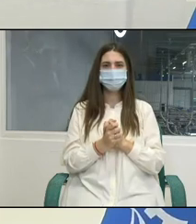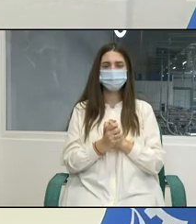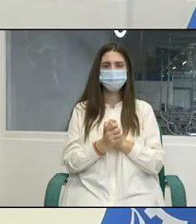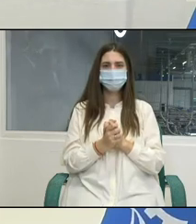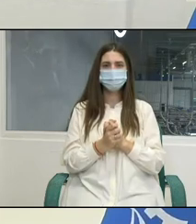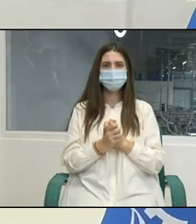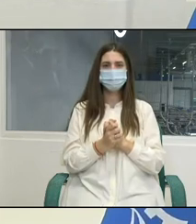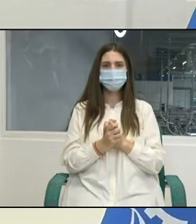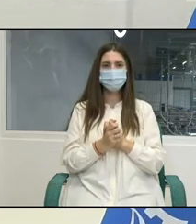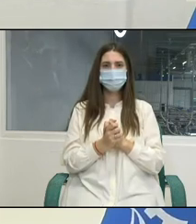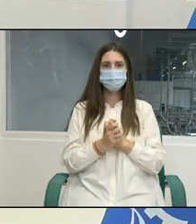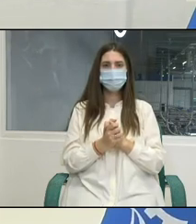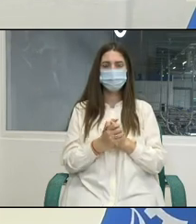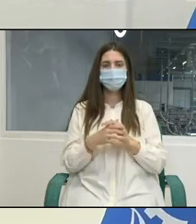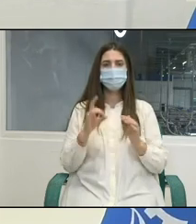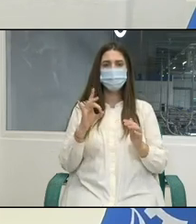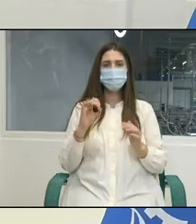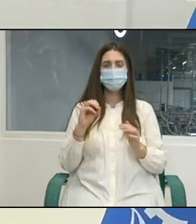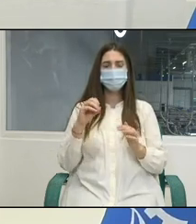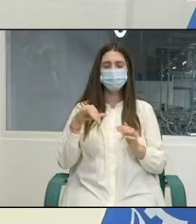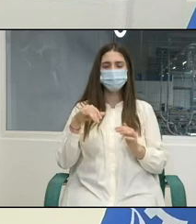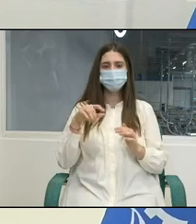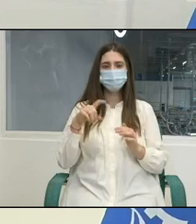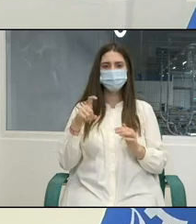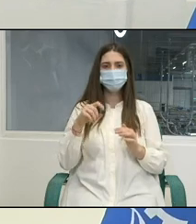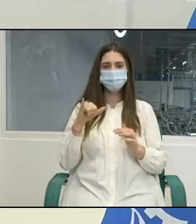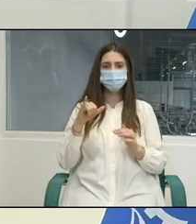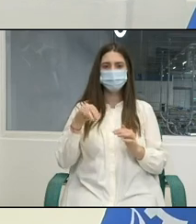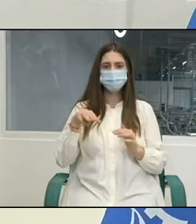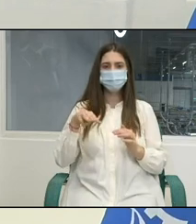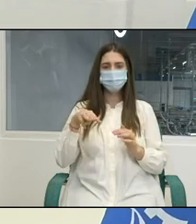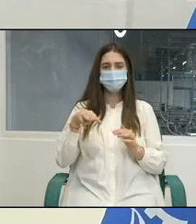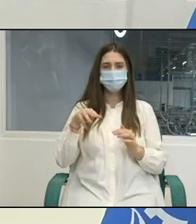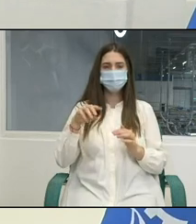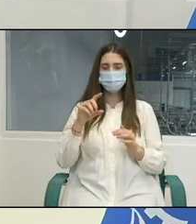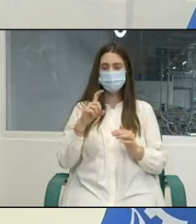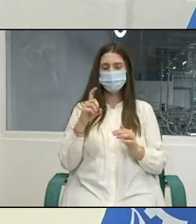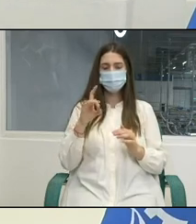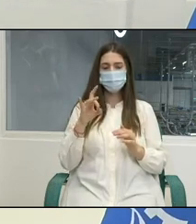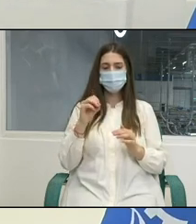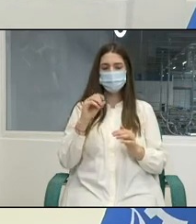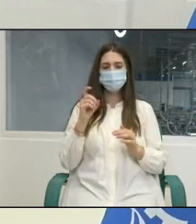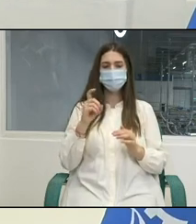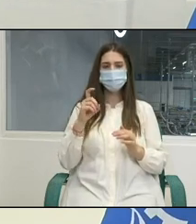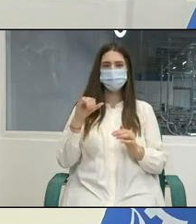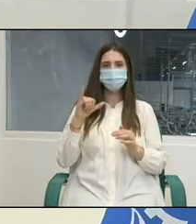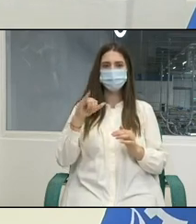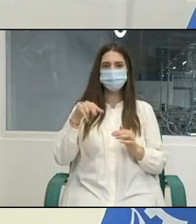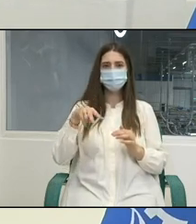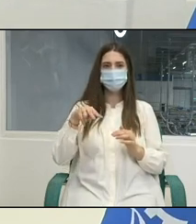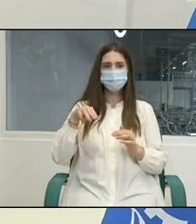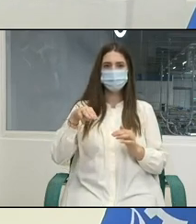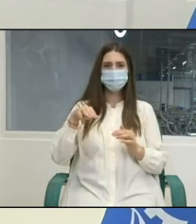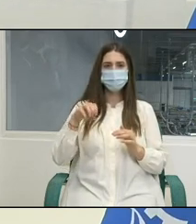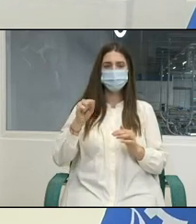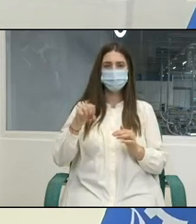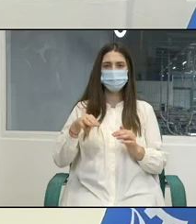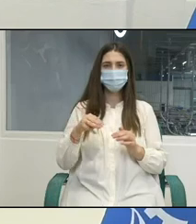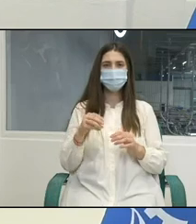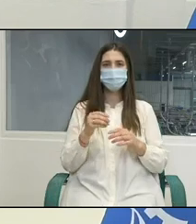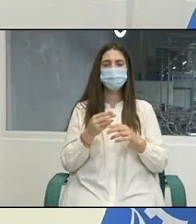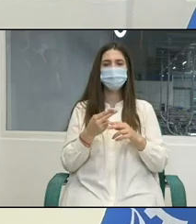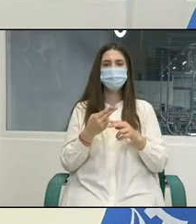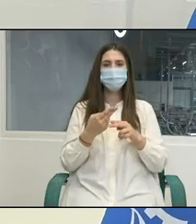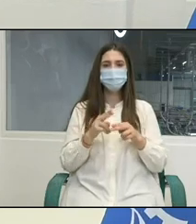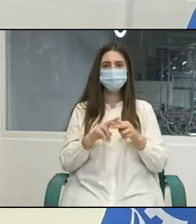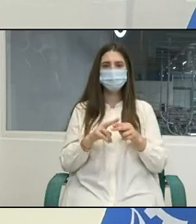Rezultatele programelor decente, precedente sau remarcant profund asupra activității Confederației